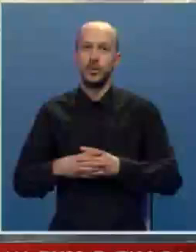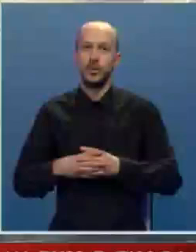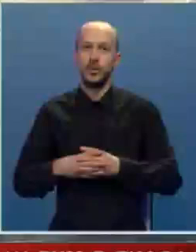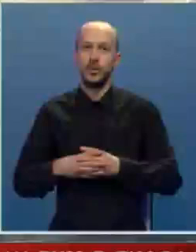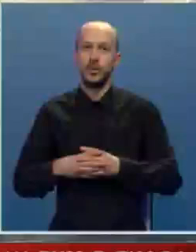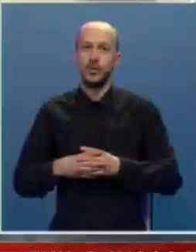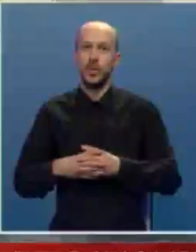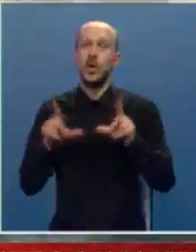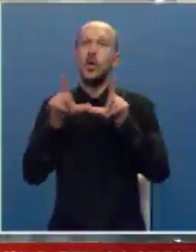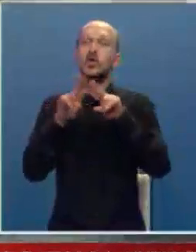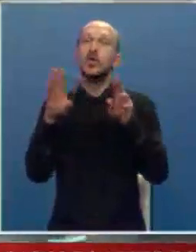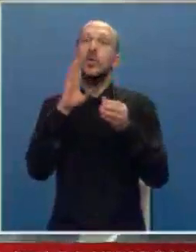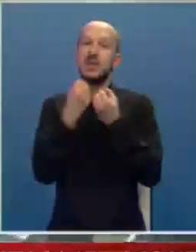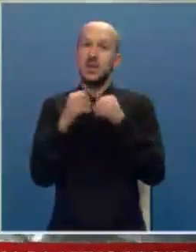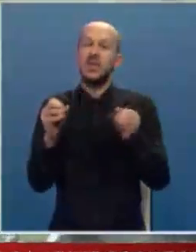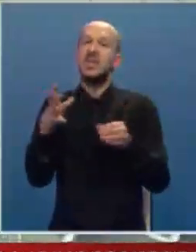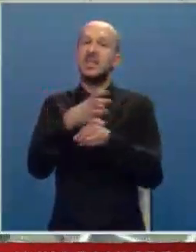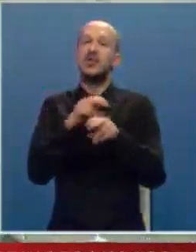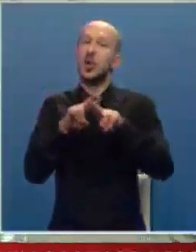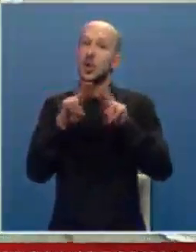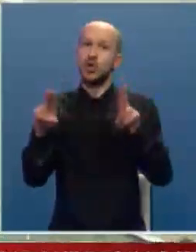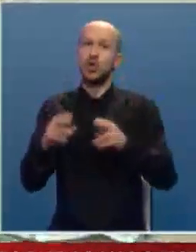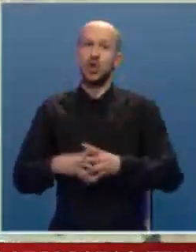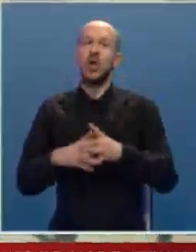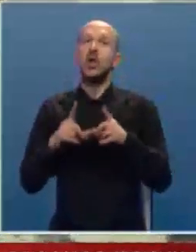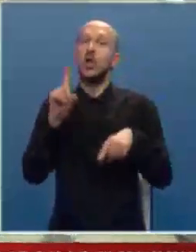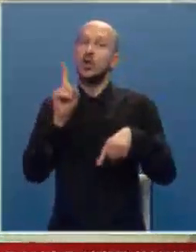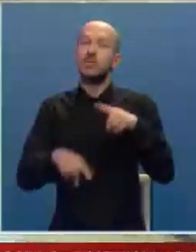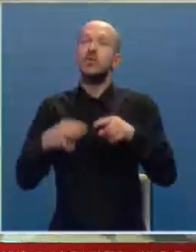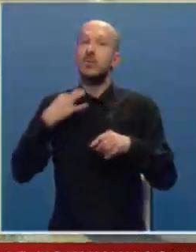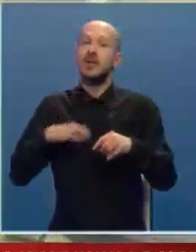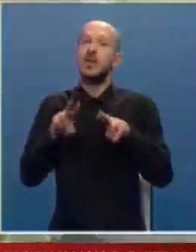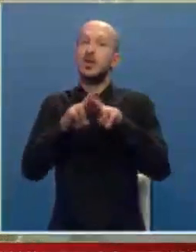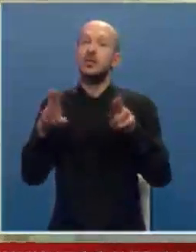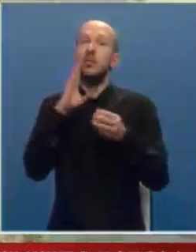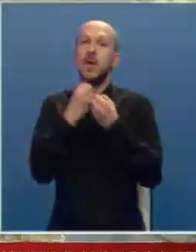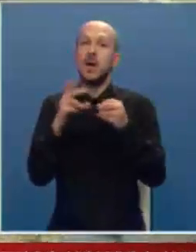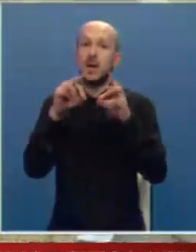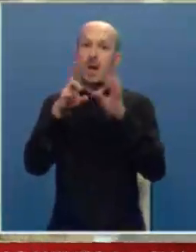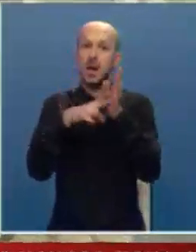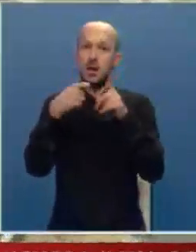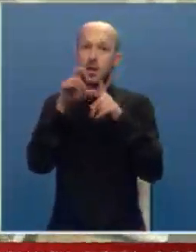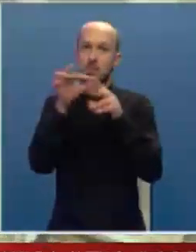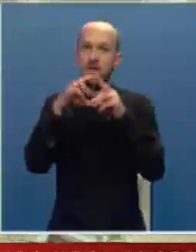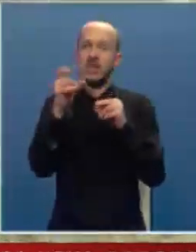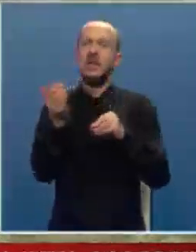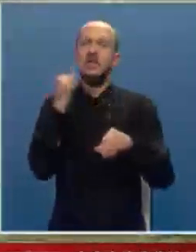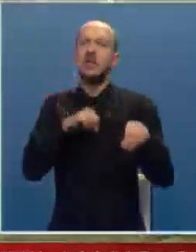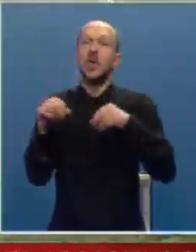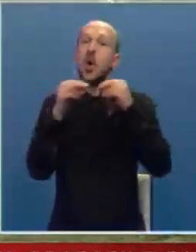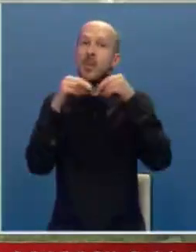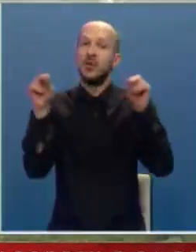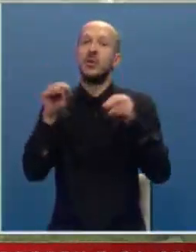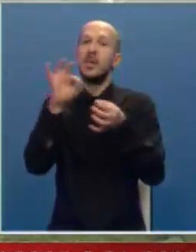U sudu Bosni i Hercegovine je završeno ročište s uspendovanom predsjedniku sude Bejha Ranku Debevcu i bivšem direktoru